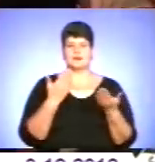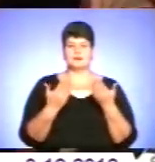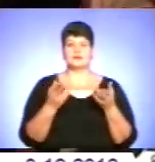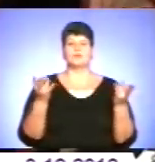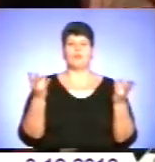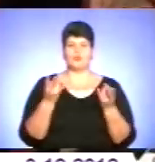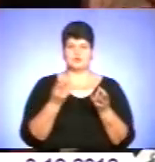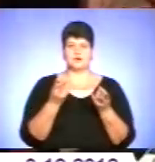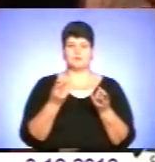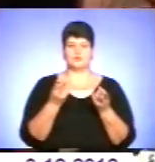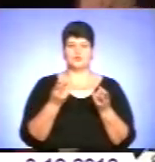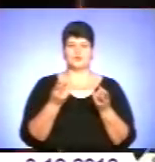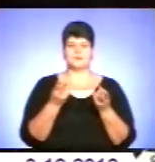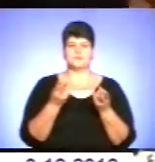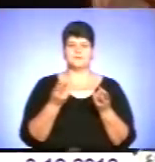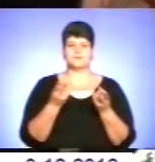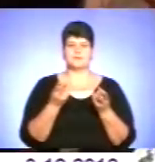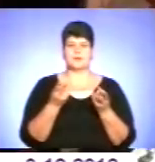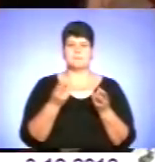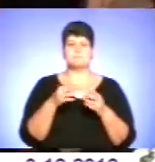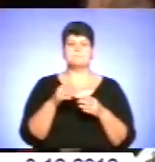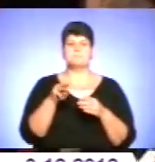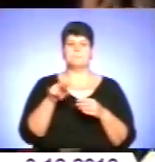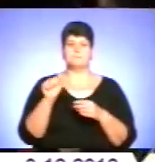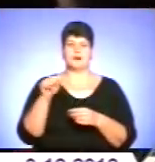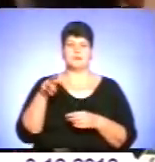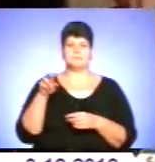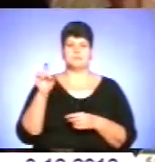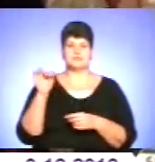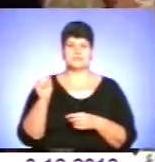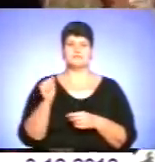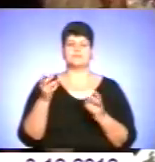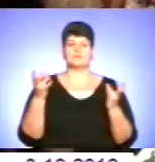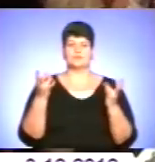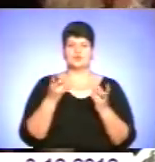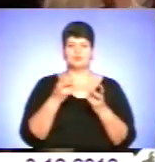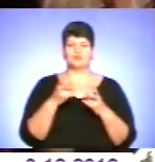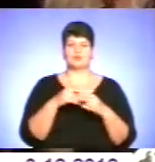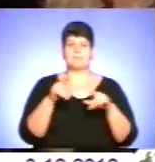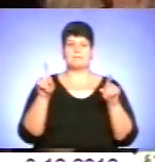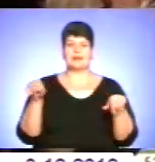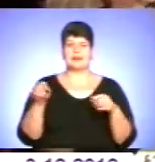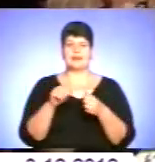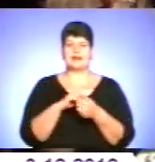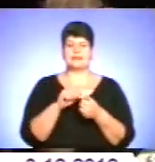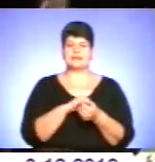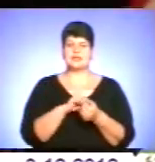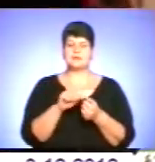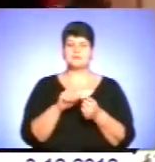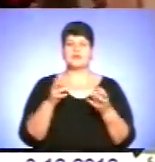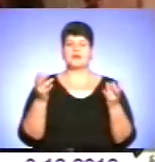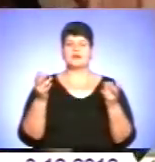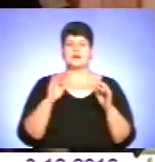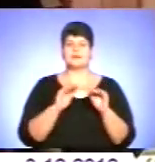потребують таких, як памперси, паленки. Ну, а діти, які